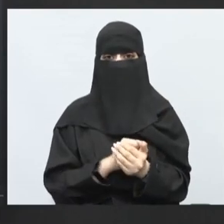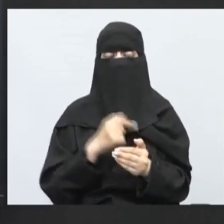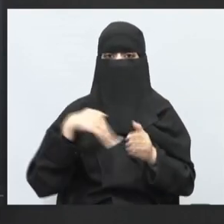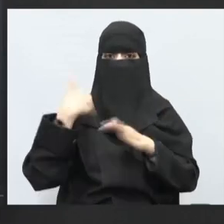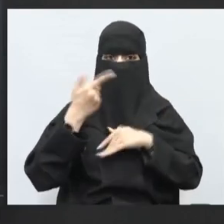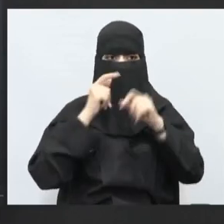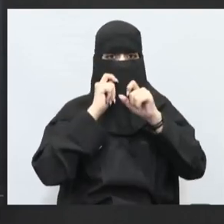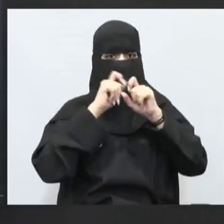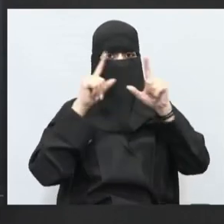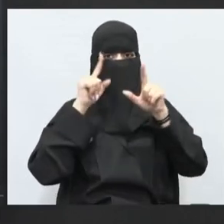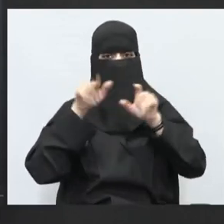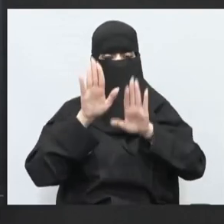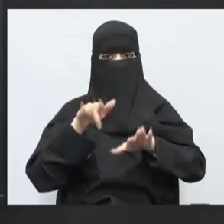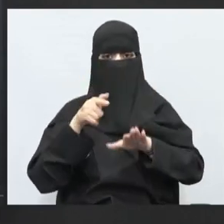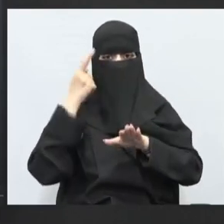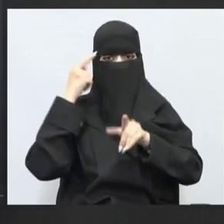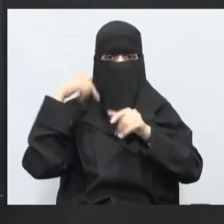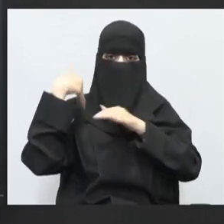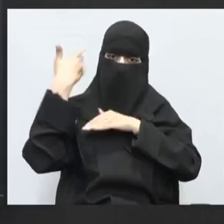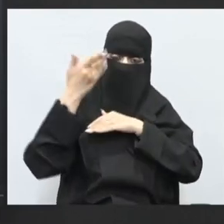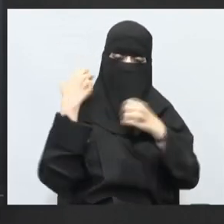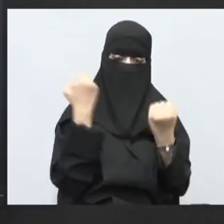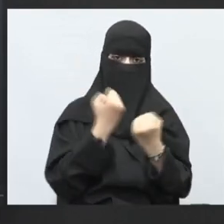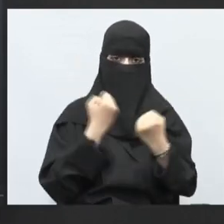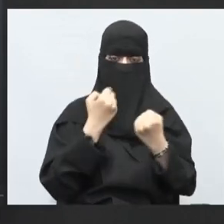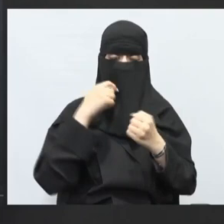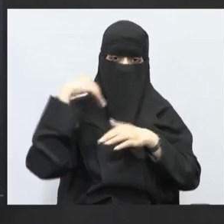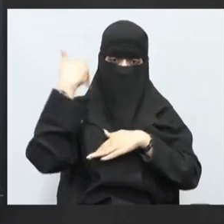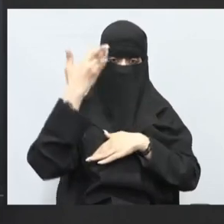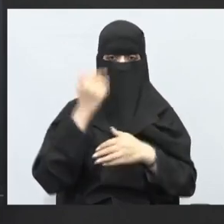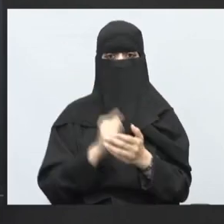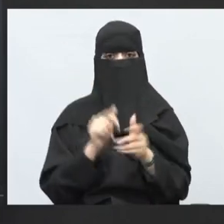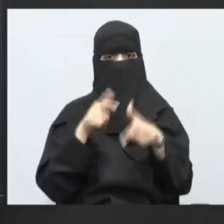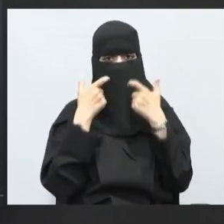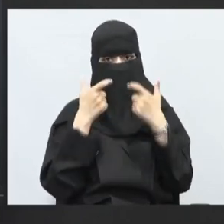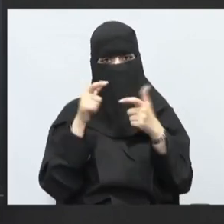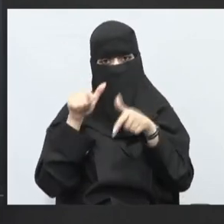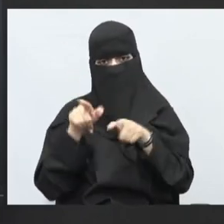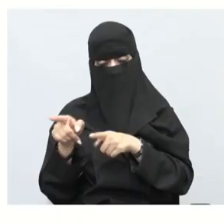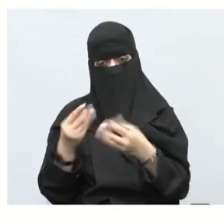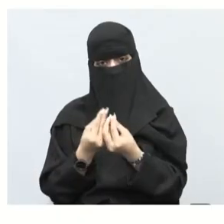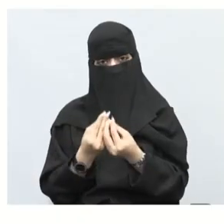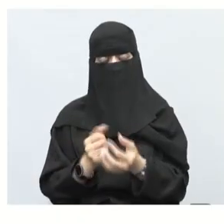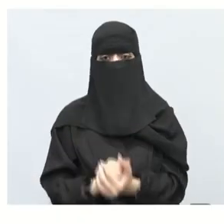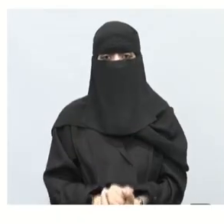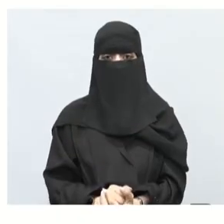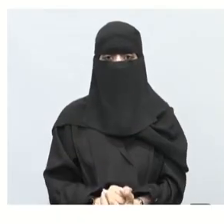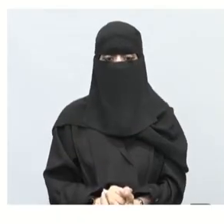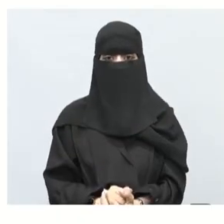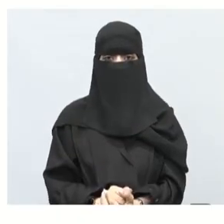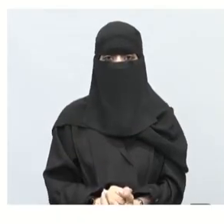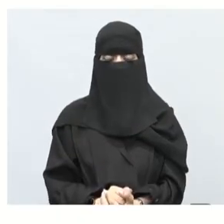تتضح لهذه المعلومة في التدريبات ومسائل اللاحقة ركزوا الآن جيداً عزيز الطالب والطالبة هذا